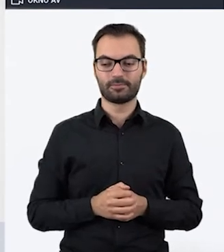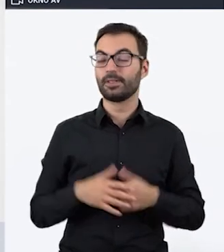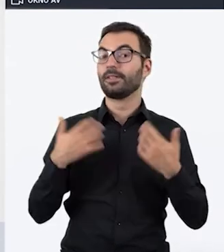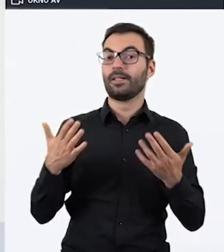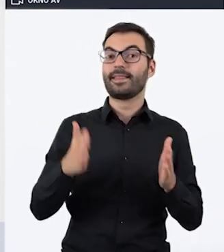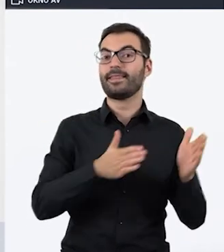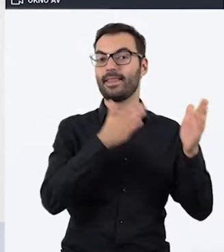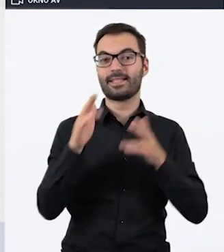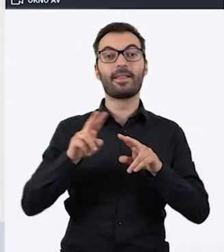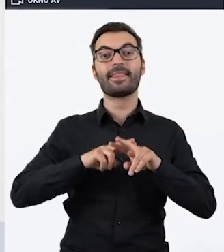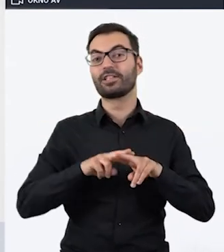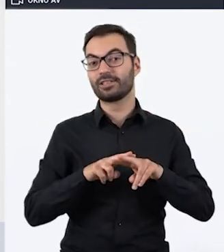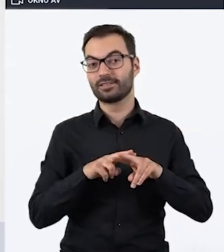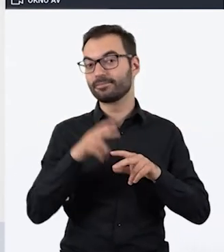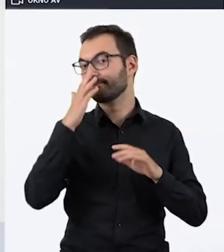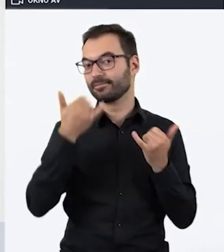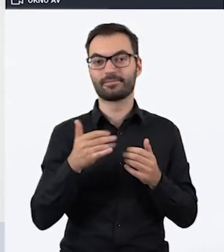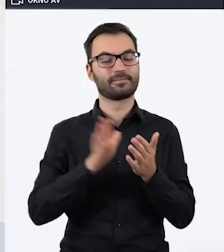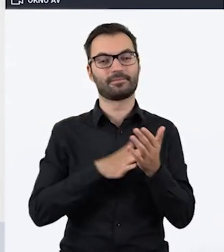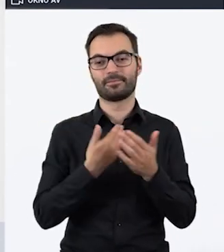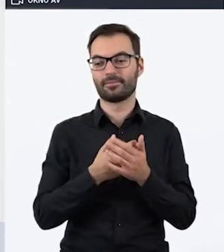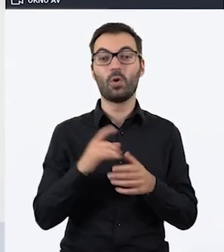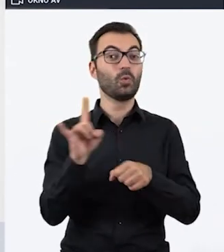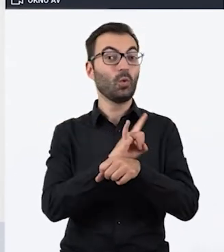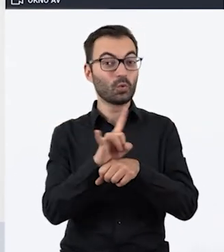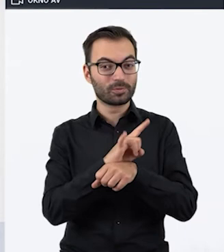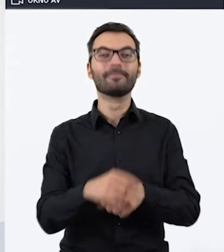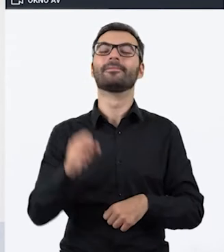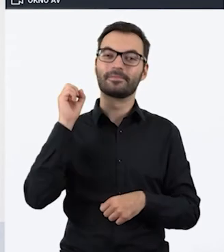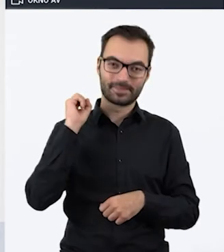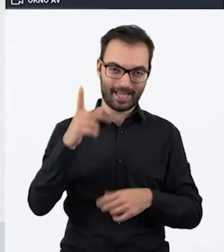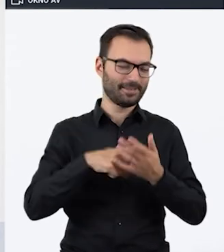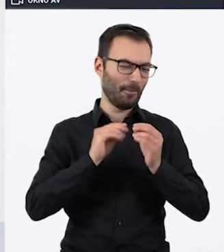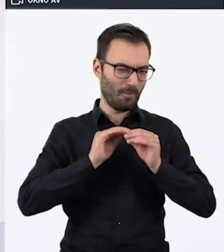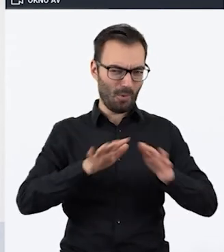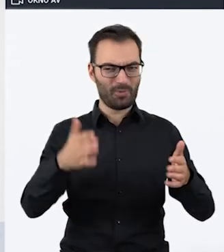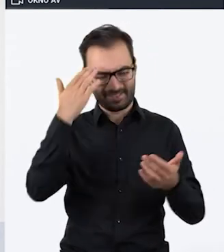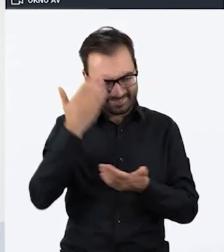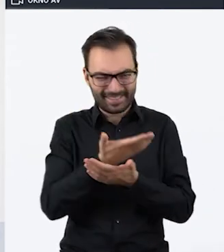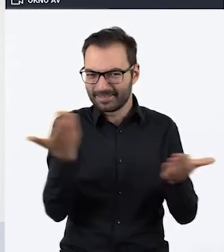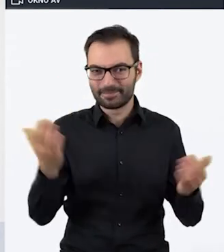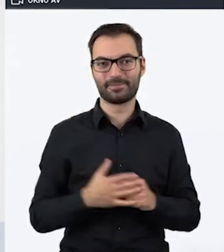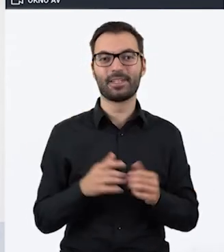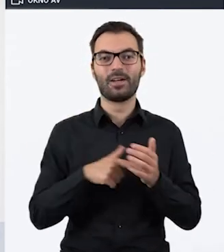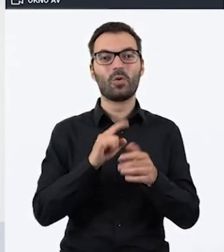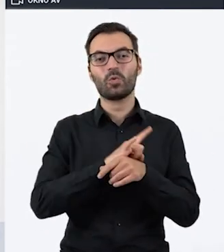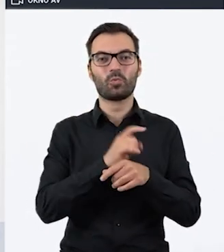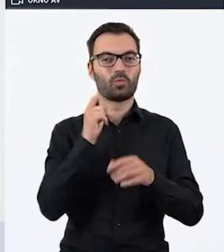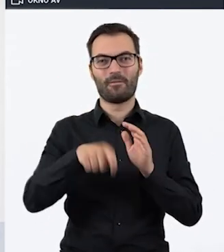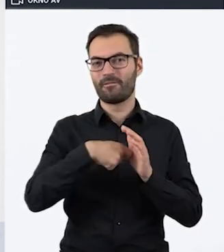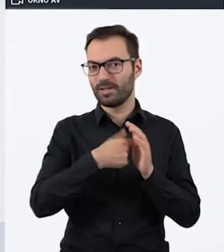Drodzy Państwo, kolejnym narzędziem jest np. YouTube. Ta powszechnie znana strona, na której